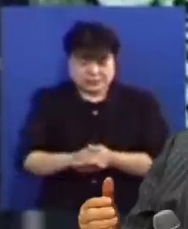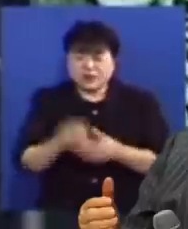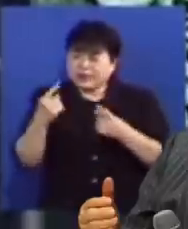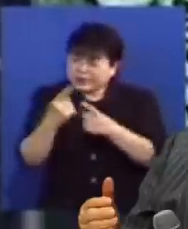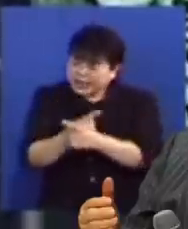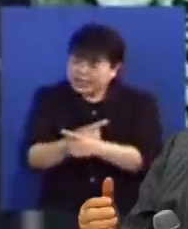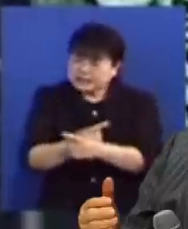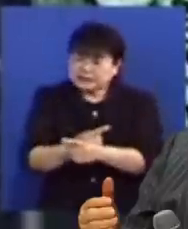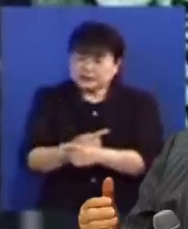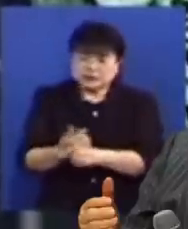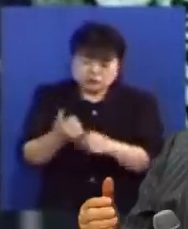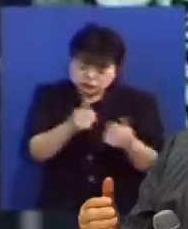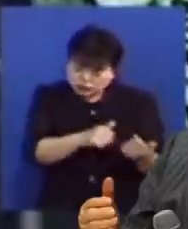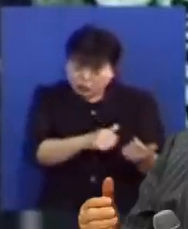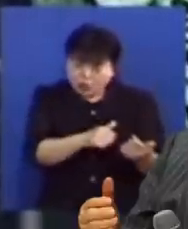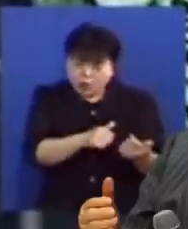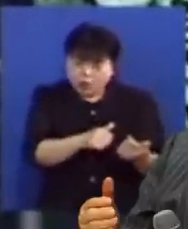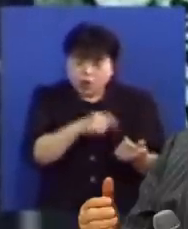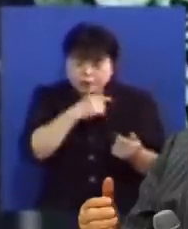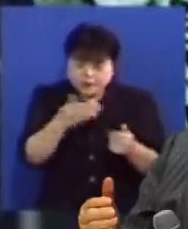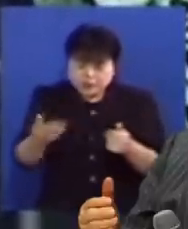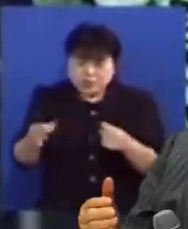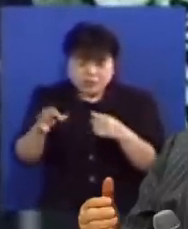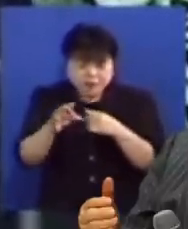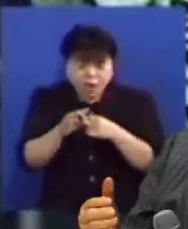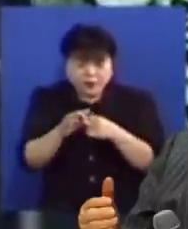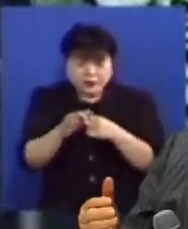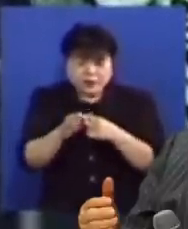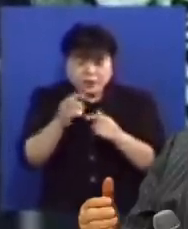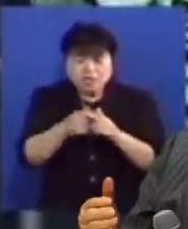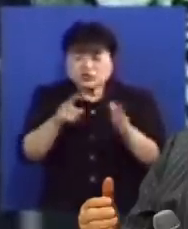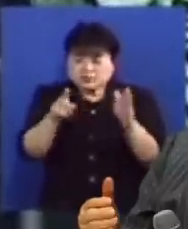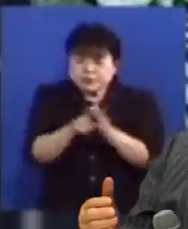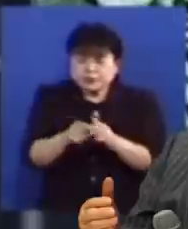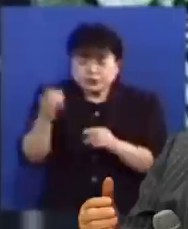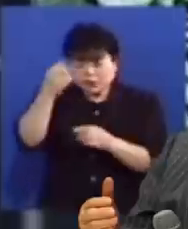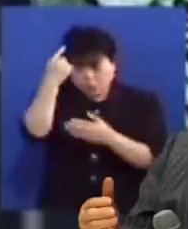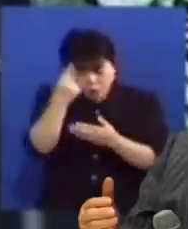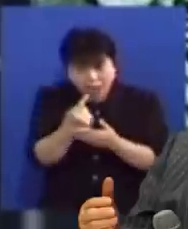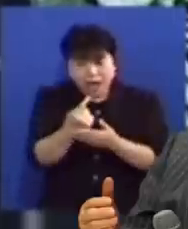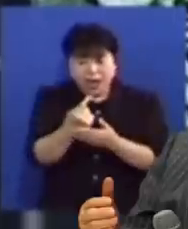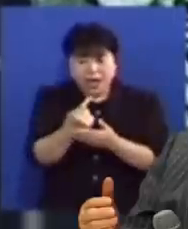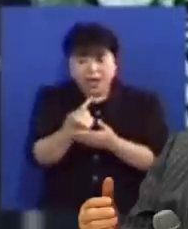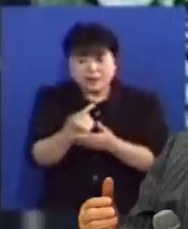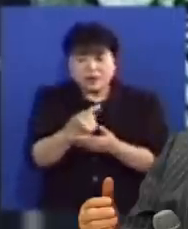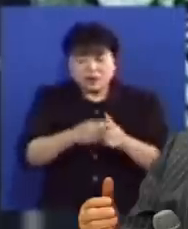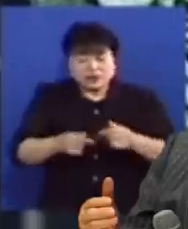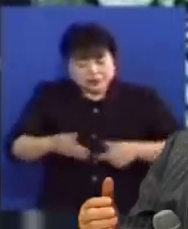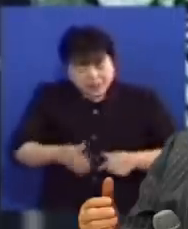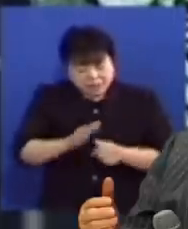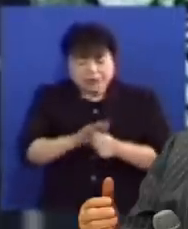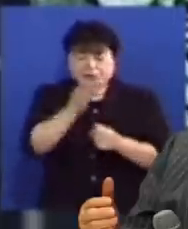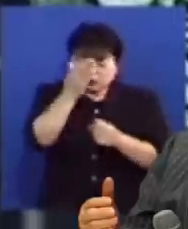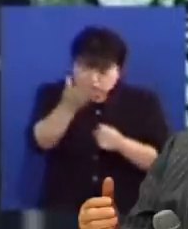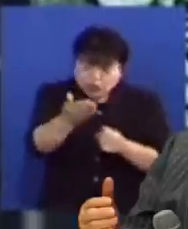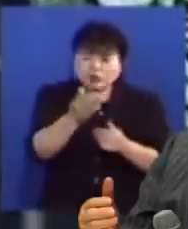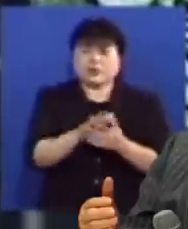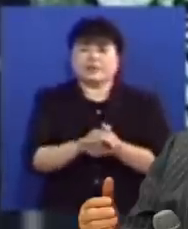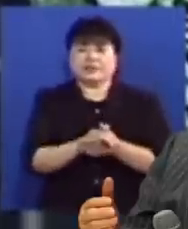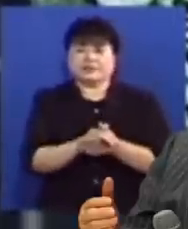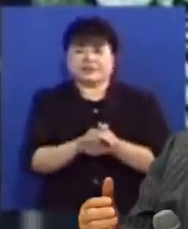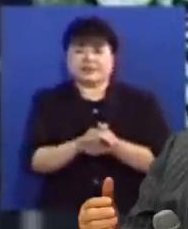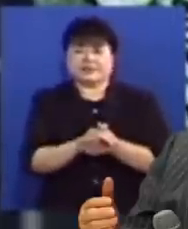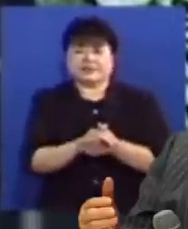대신해서 죽고 피를 흘림으로 나를 믿으면 성령이 와서 너를 거듭나게 만들어준다는 것을 설명하신